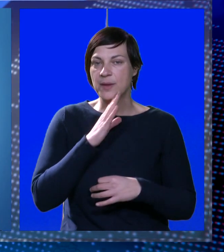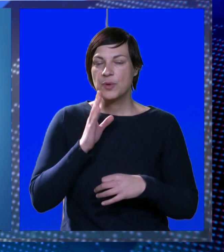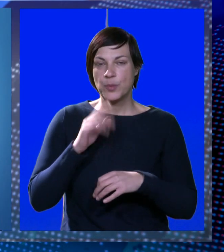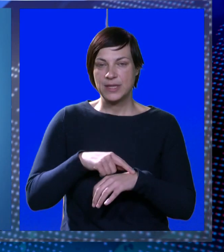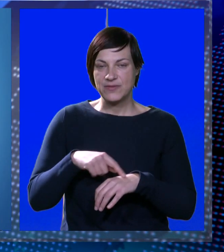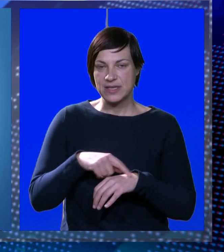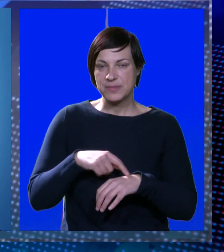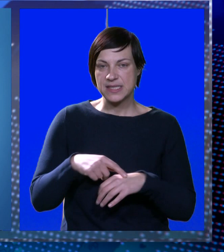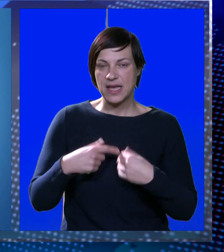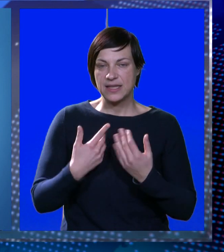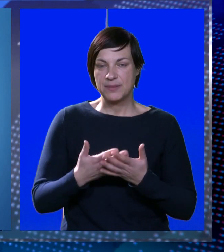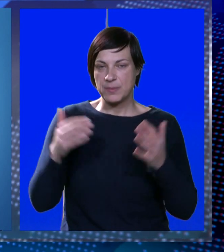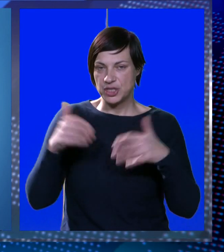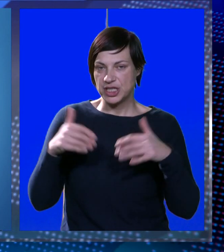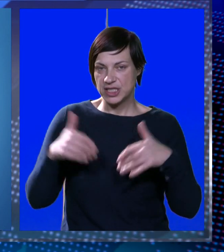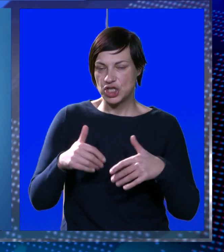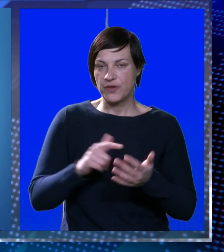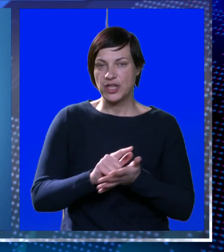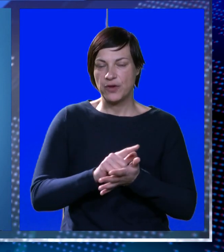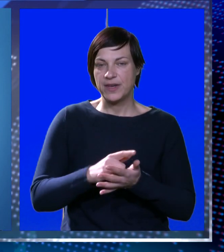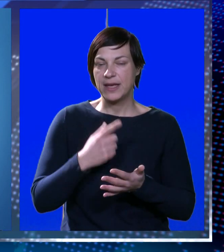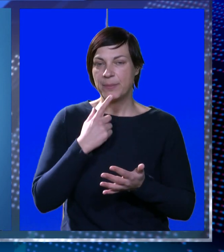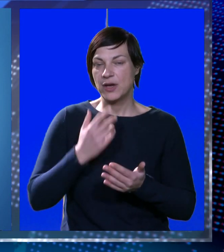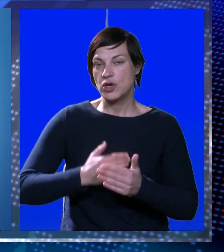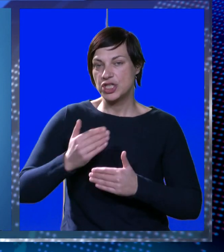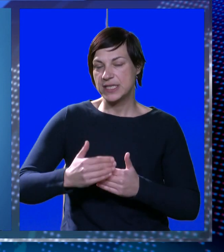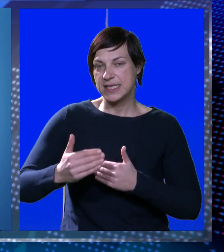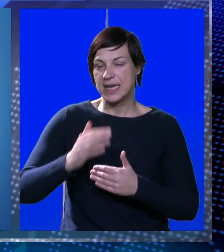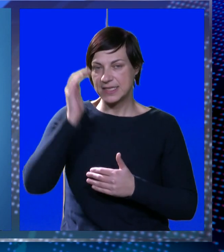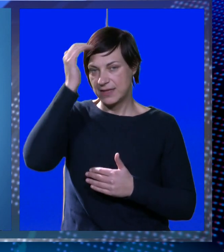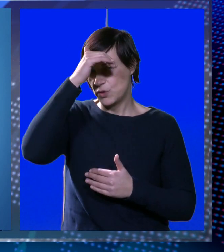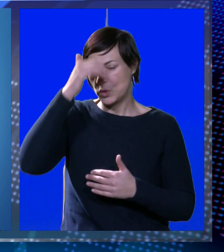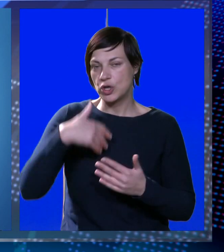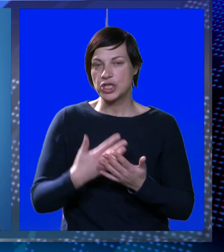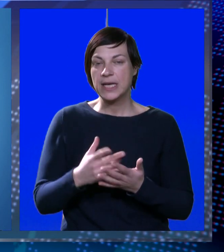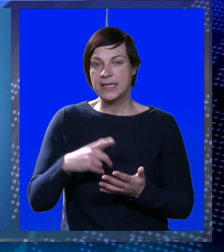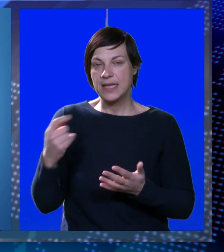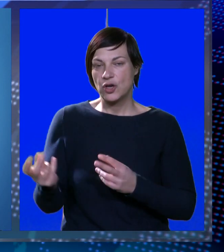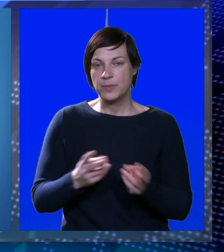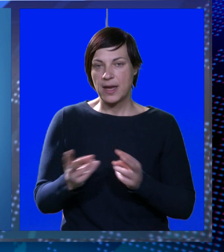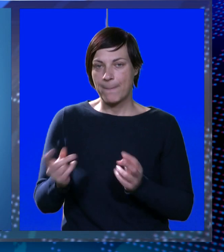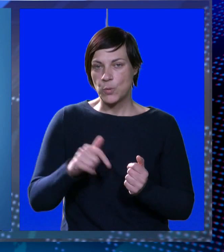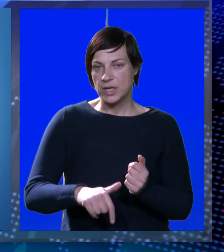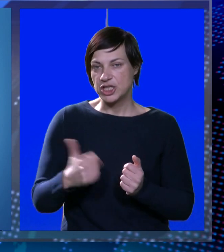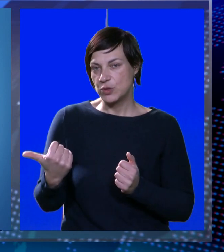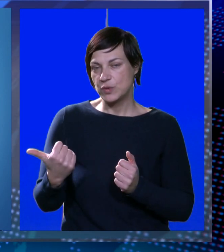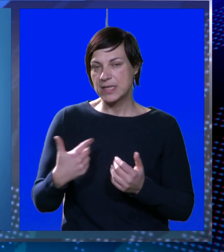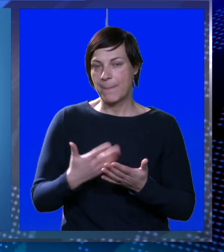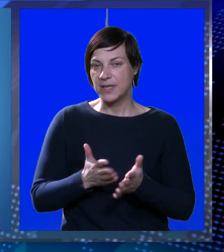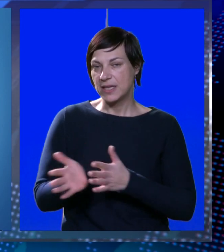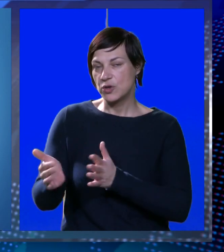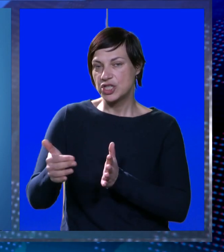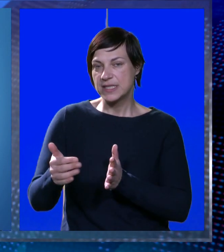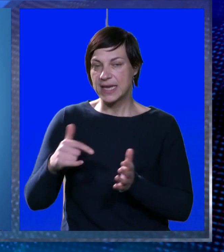jutarnim i popodnevnim satima prevladava će kišovito vrijeme, koje će se nastaviti i u noći. Tijekom dana puhaće jugozapadni